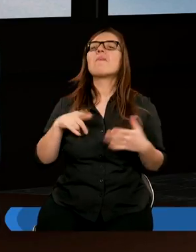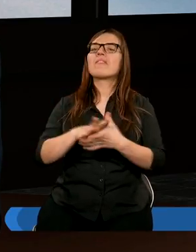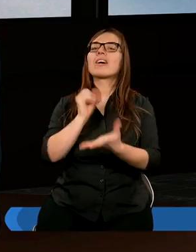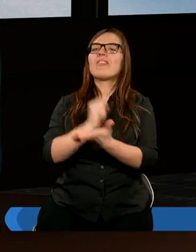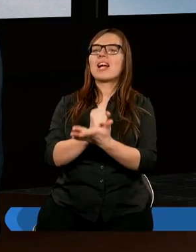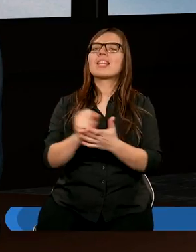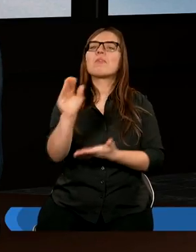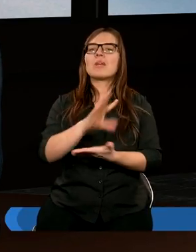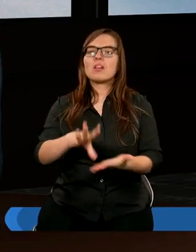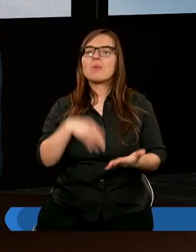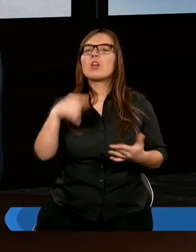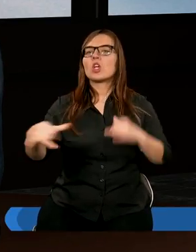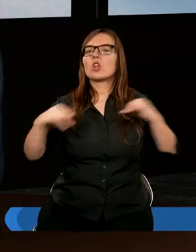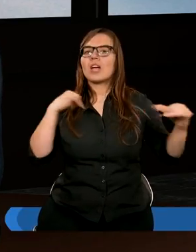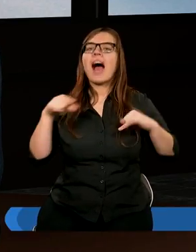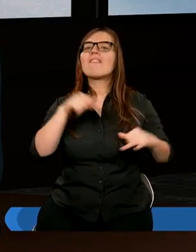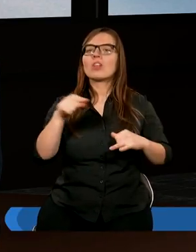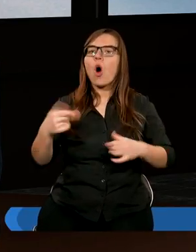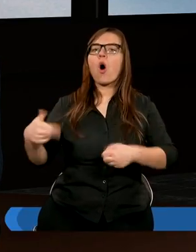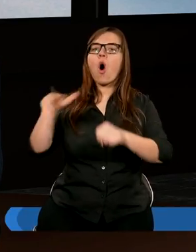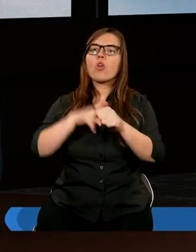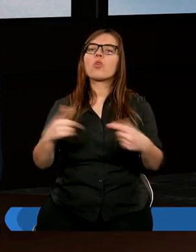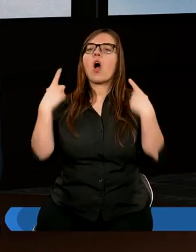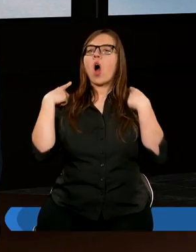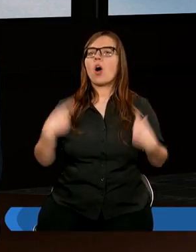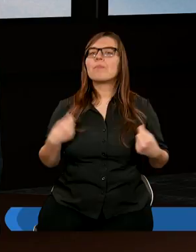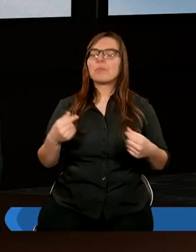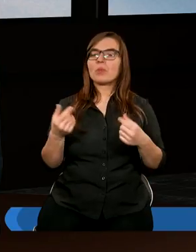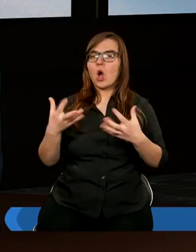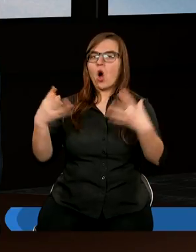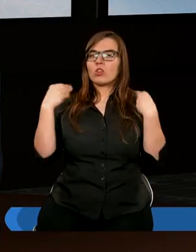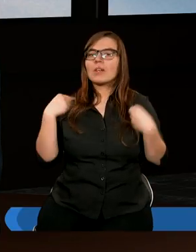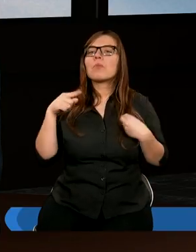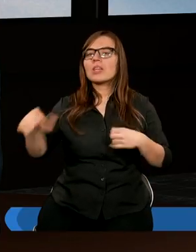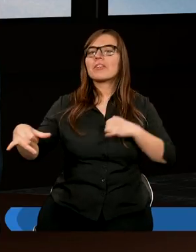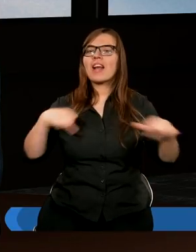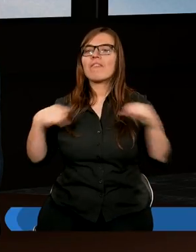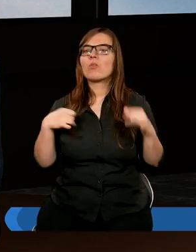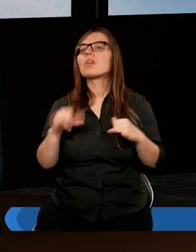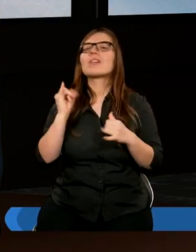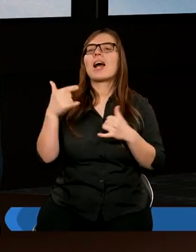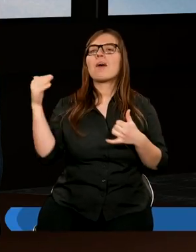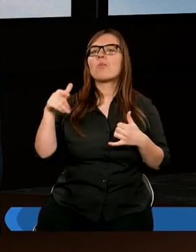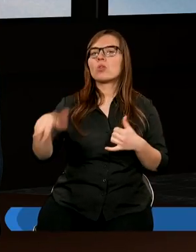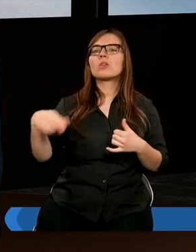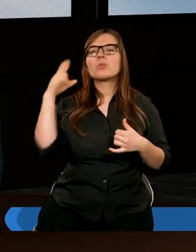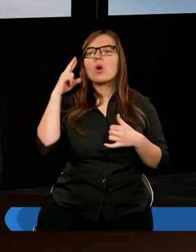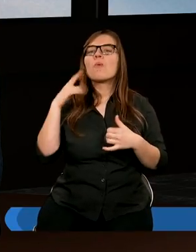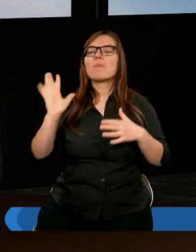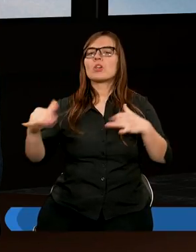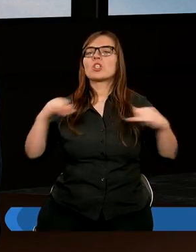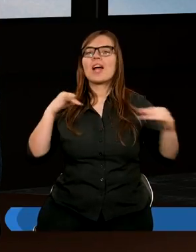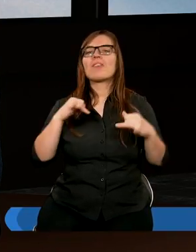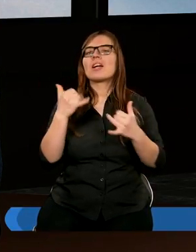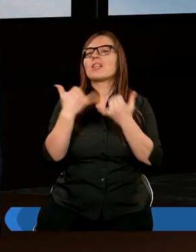Biblii szafarz to ten, który otrzymuje po to, aby tym szafować. Więc jak można być dobrym szafarzem, nie